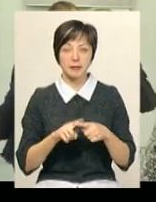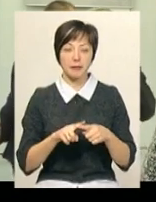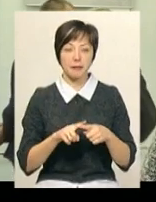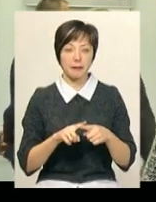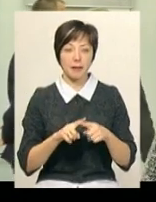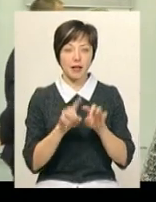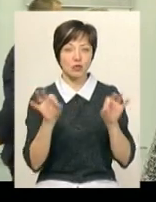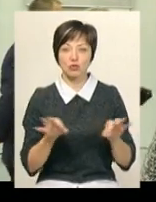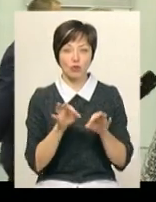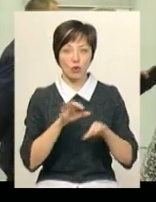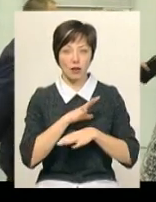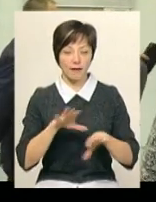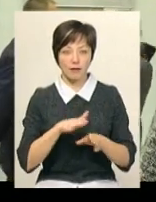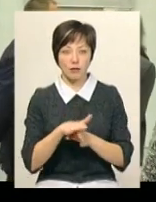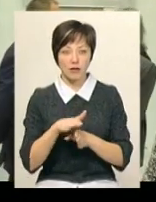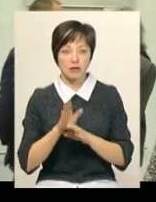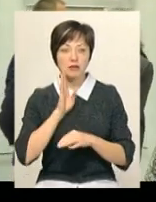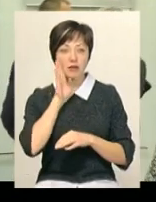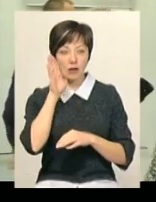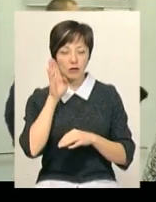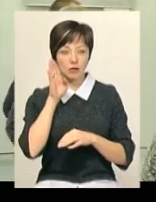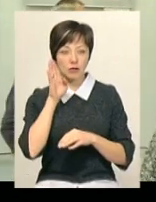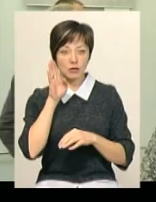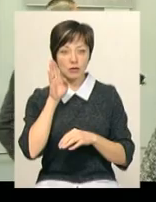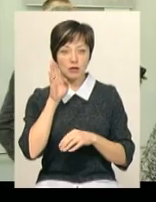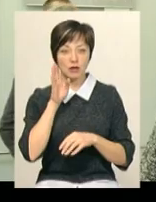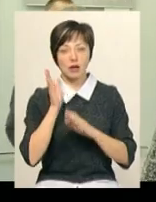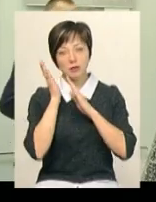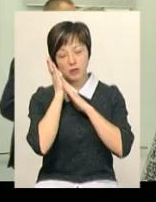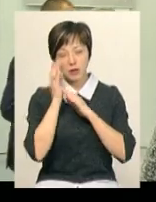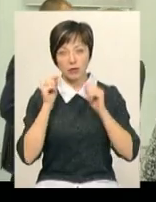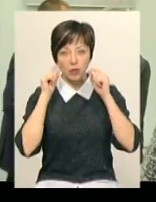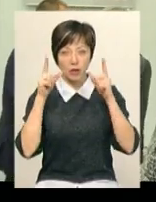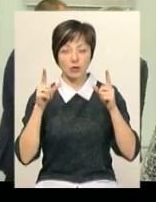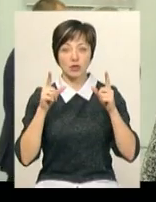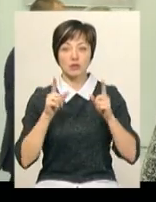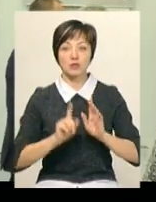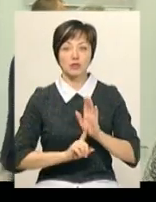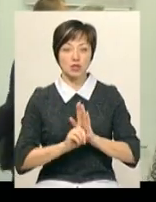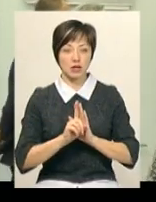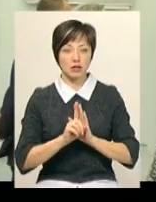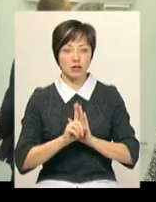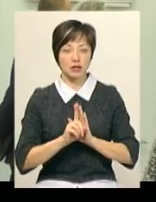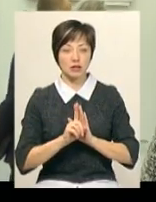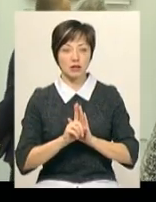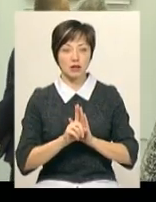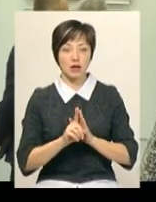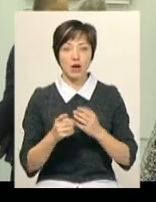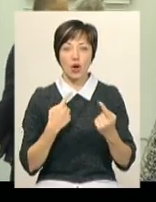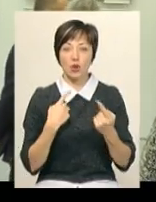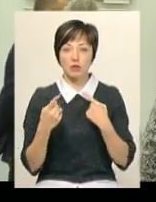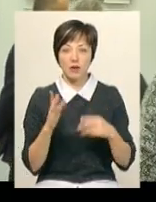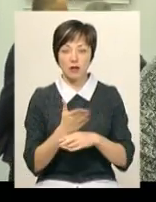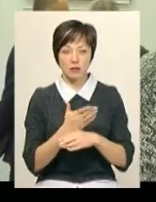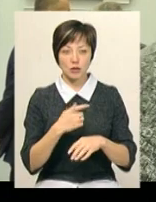Нічого не відбувалось. Зранку ми легли поспати, прокинулись, почали там щось жартувати, розмовляти між собою.